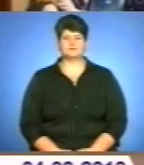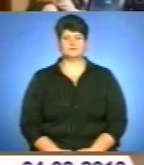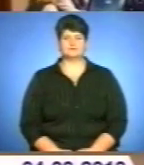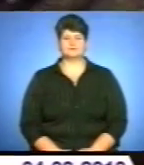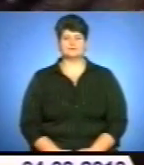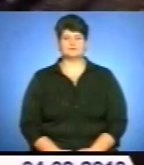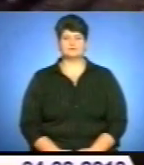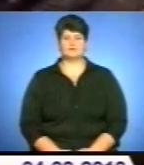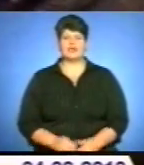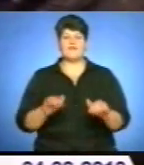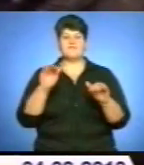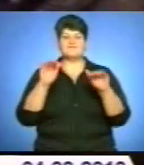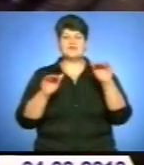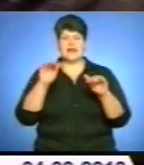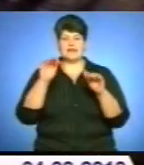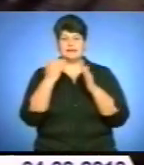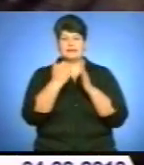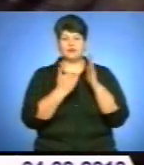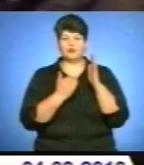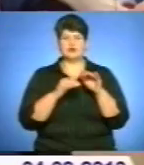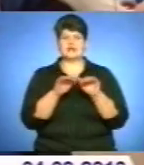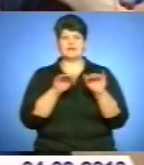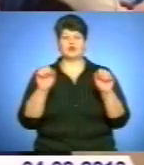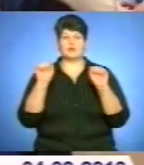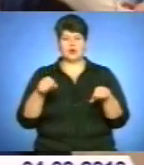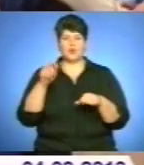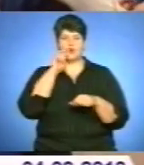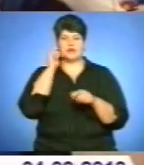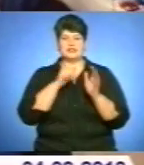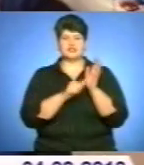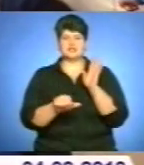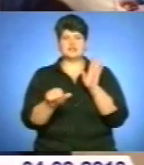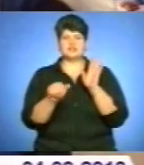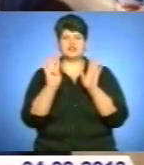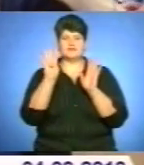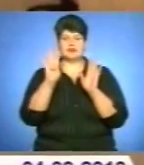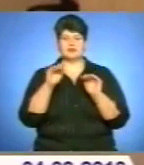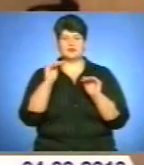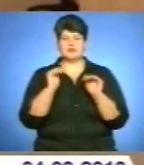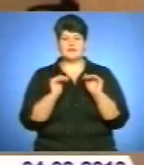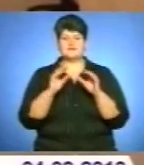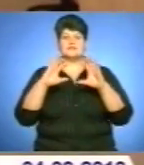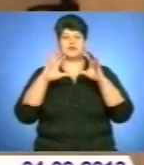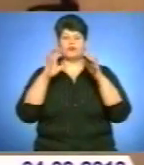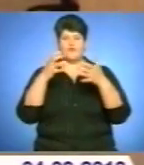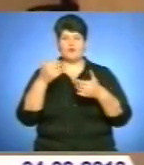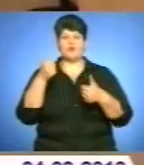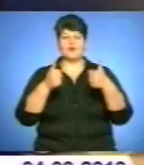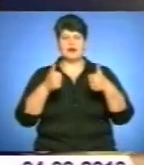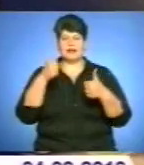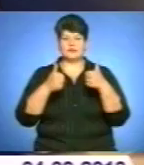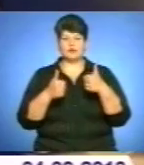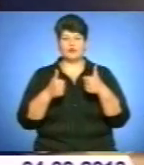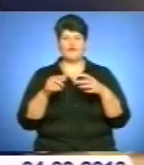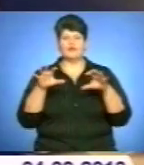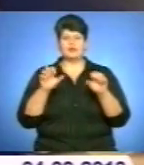У рейтингу рівноправ'я серед 135 країн Україна посітає 64-ту сходинку. У світовому рейтингу представництва жінок у владі